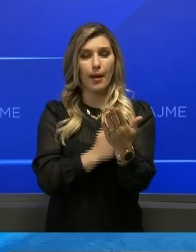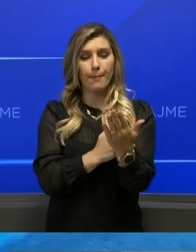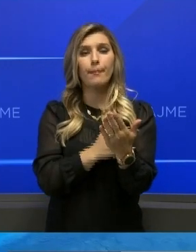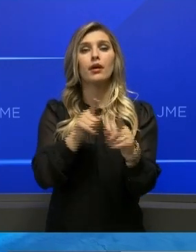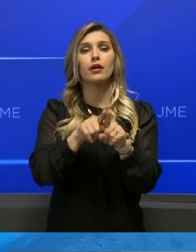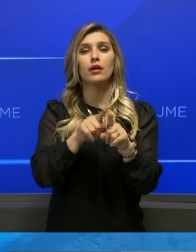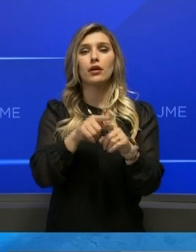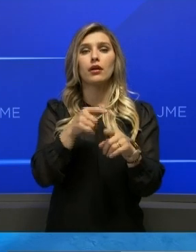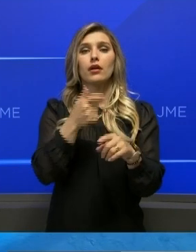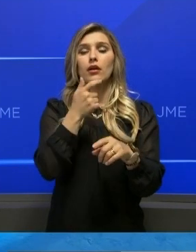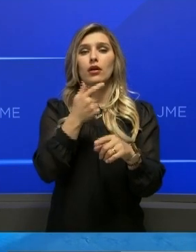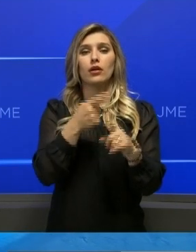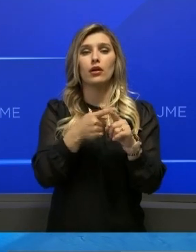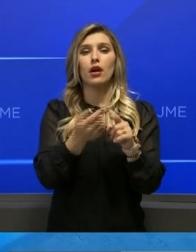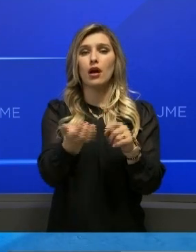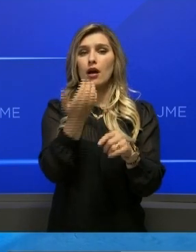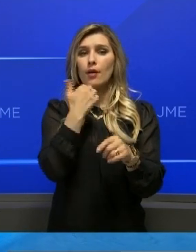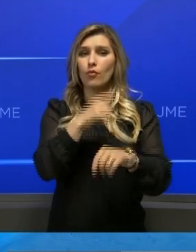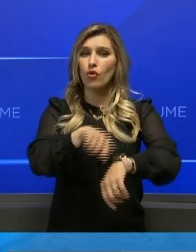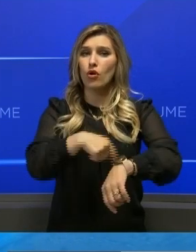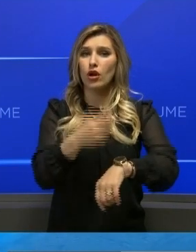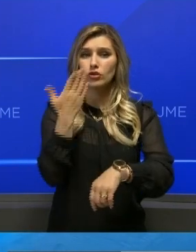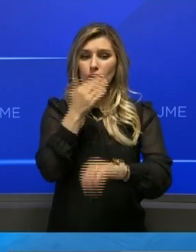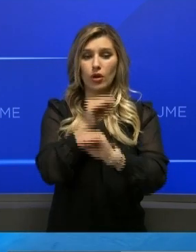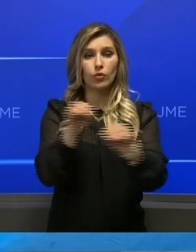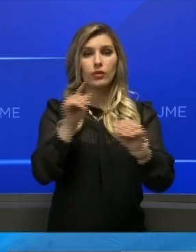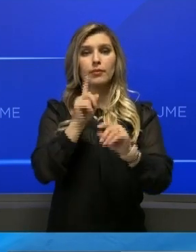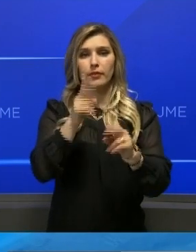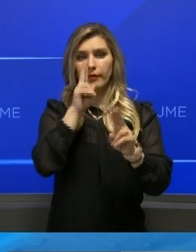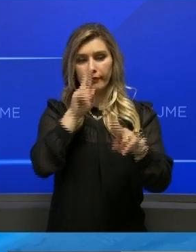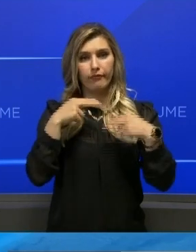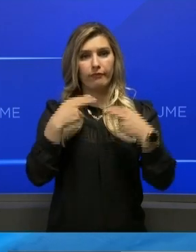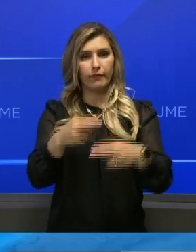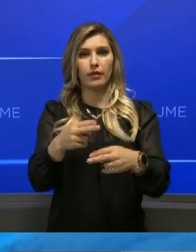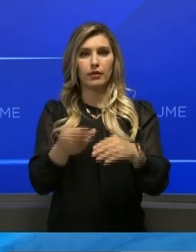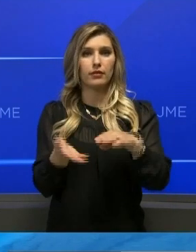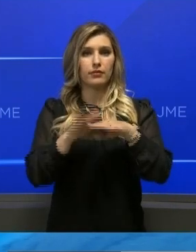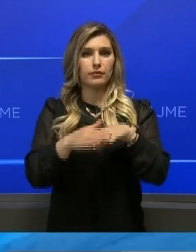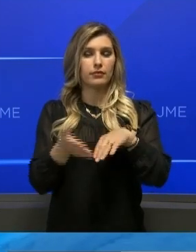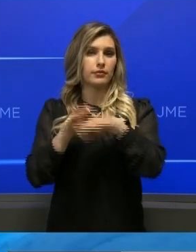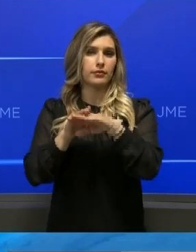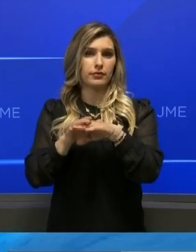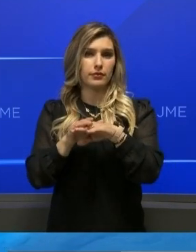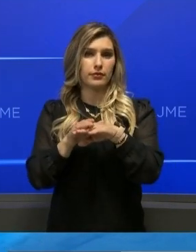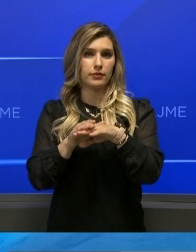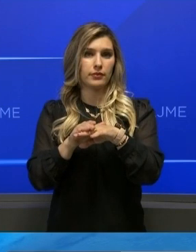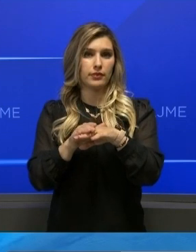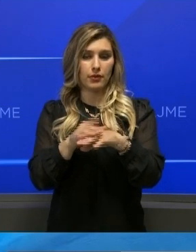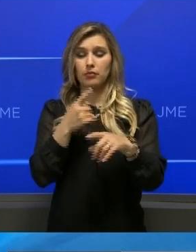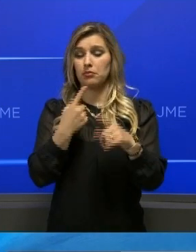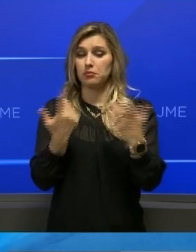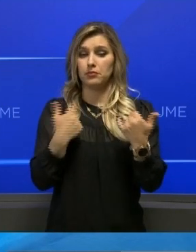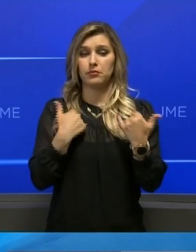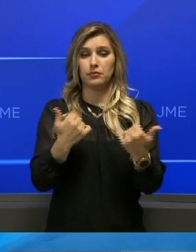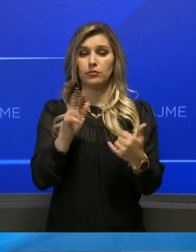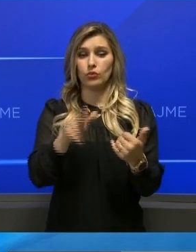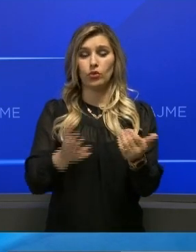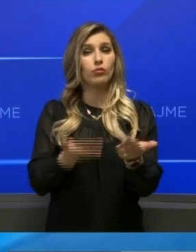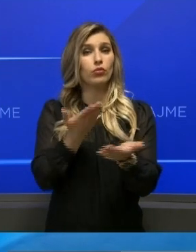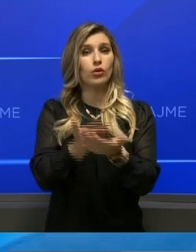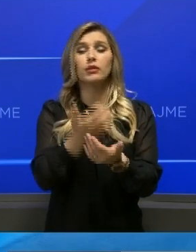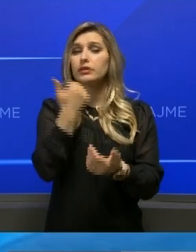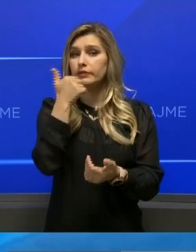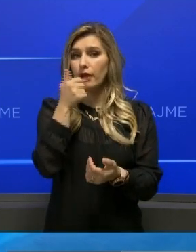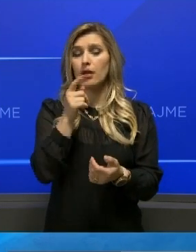msimit të humbur dhe zvoglimin e pasojave që ka shkaktuar pandemia COVID-19. Po ajo që farë ne mund të rekomandojmë sot,